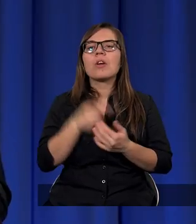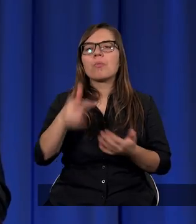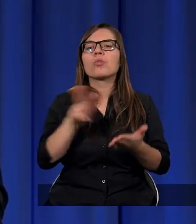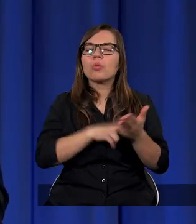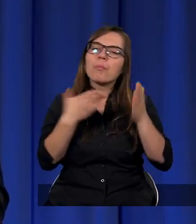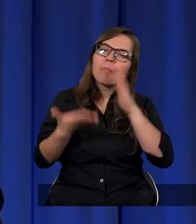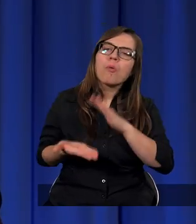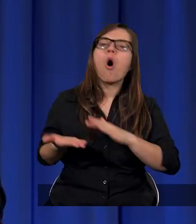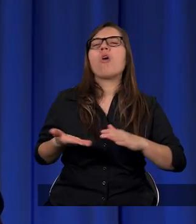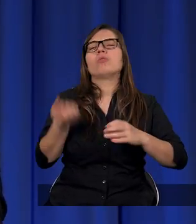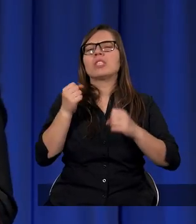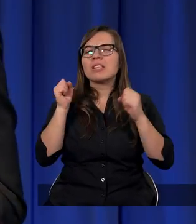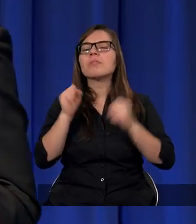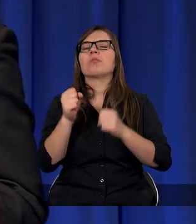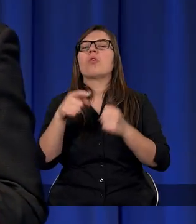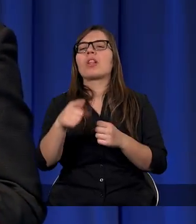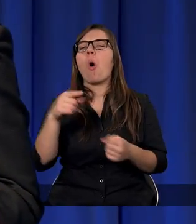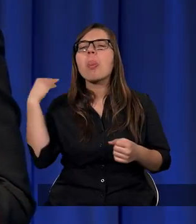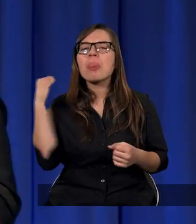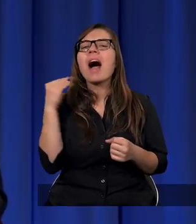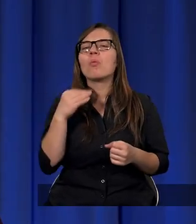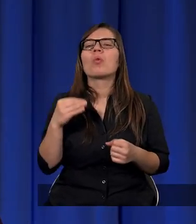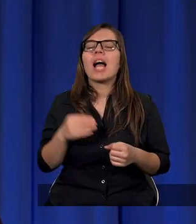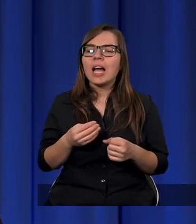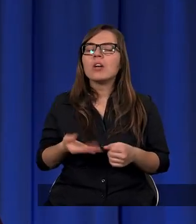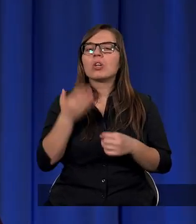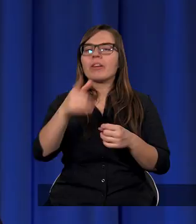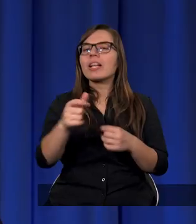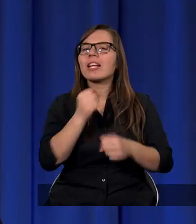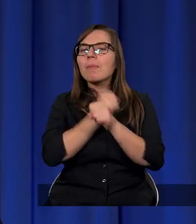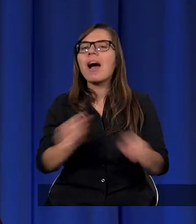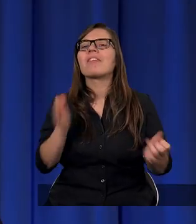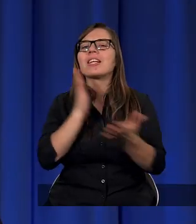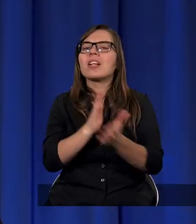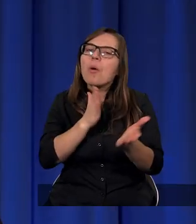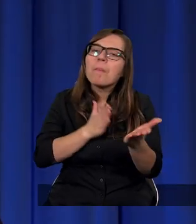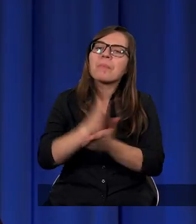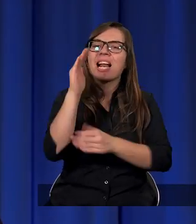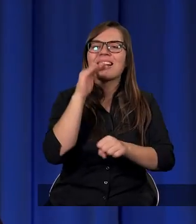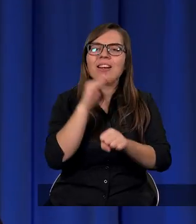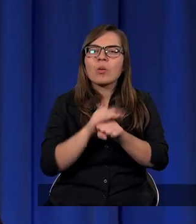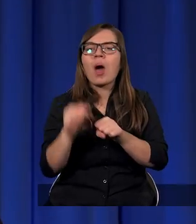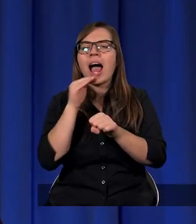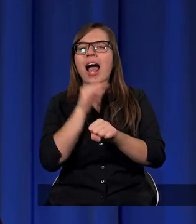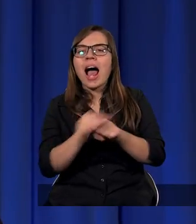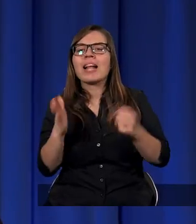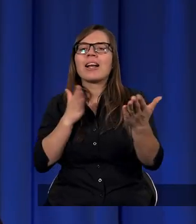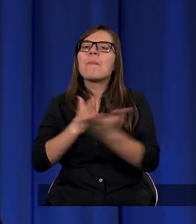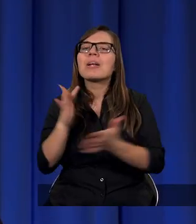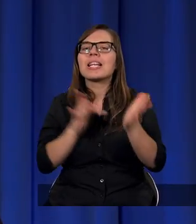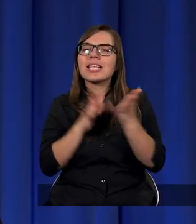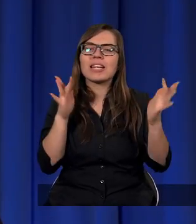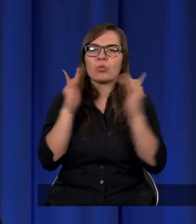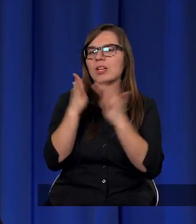podniesiono do właściwej rangi tą naukę dotyczącą zbawienia tylko i wyłącznie z łaski przez Jezusa